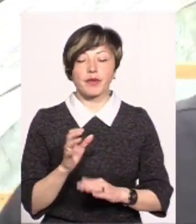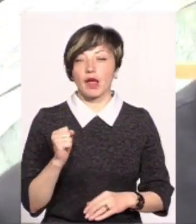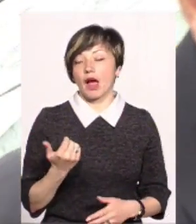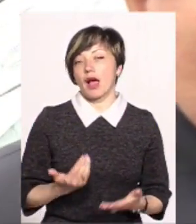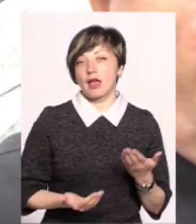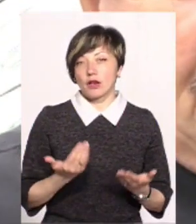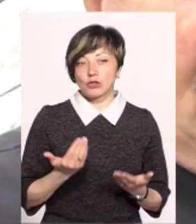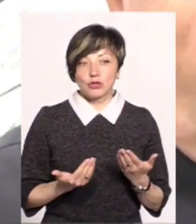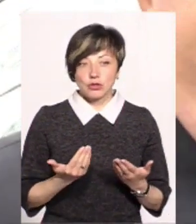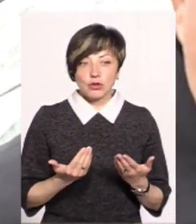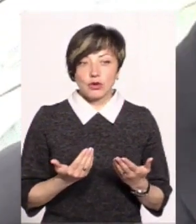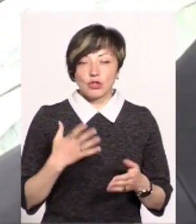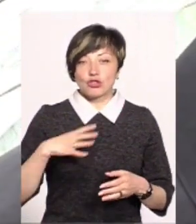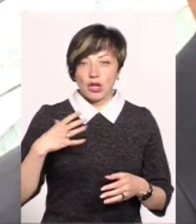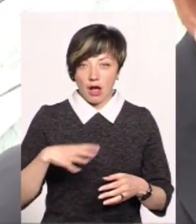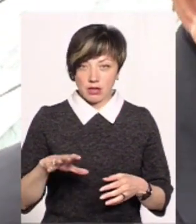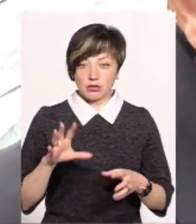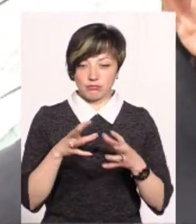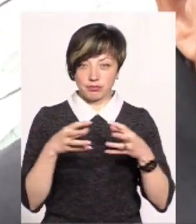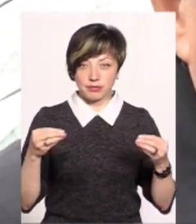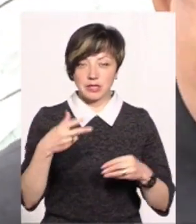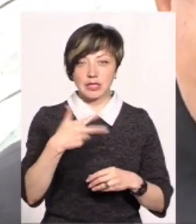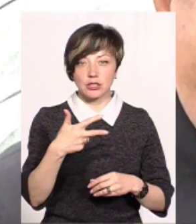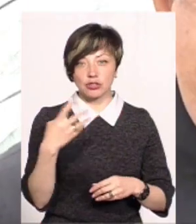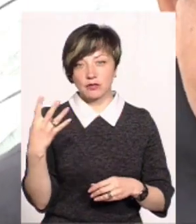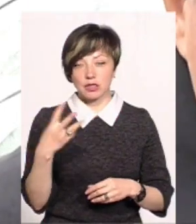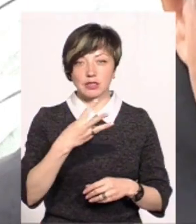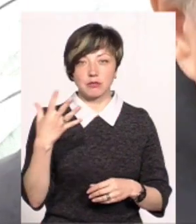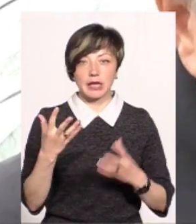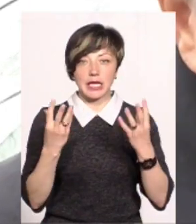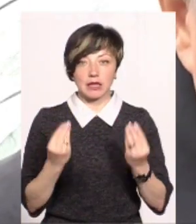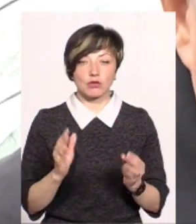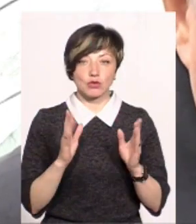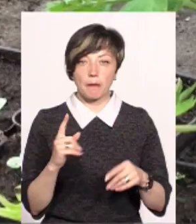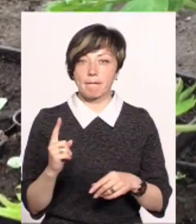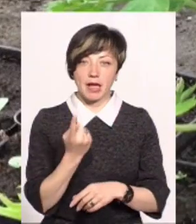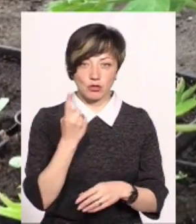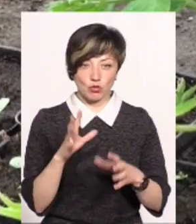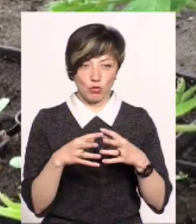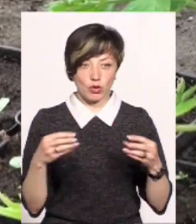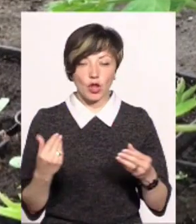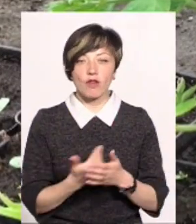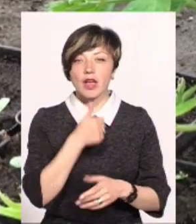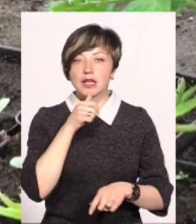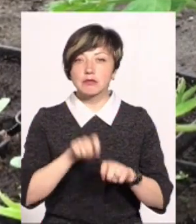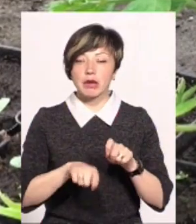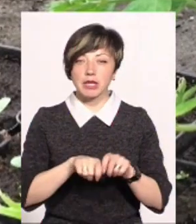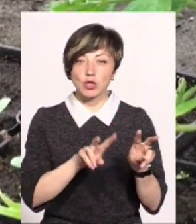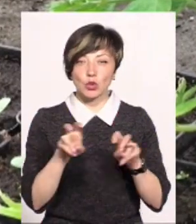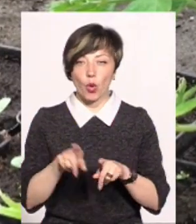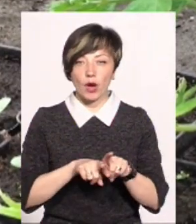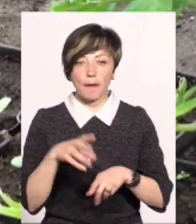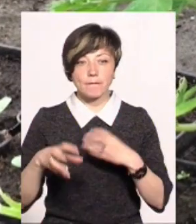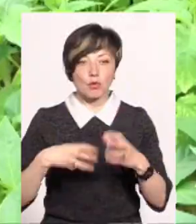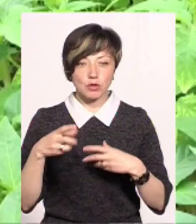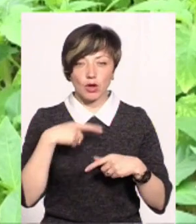якщо дочекати всі плодоношення, він десь на 34-35 днів вже будуть перші плоди. Нові експериментальні сорти огірків